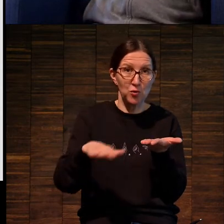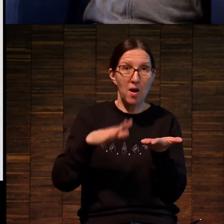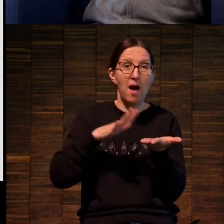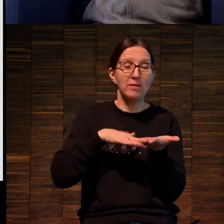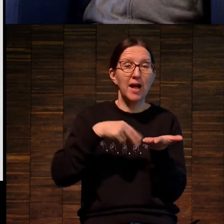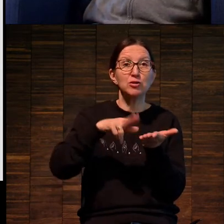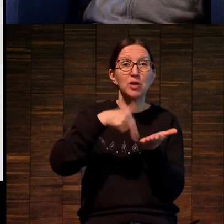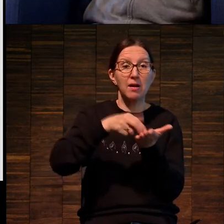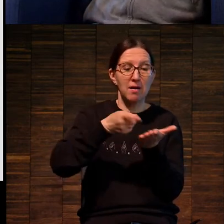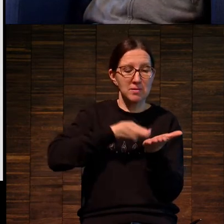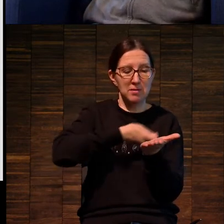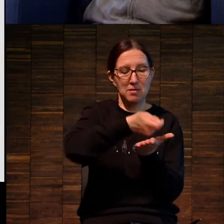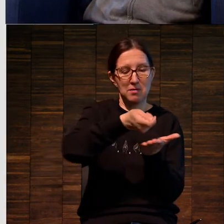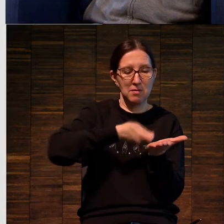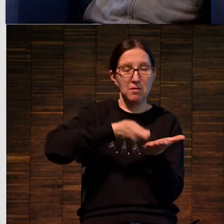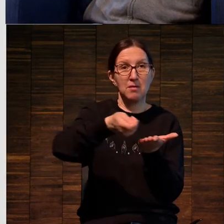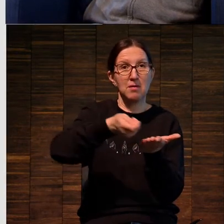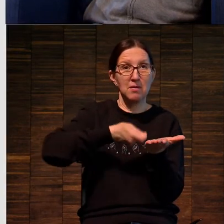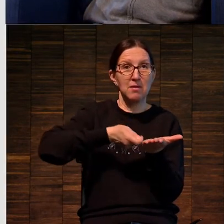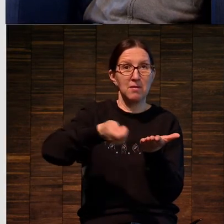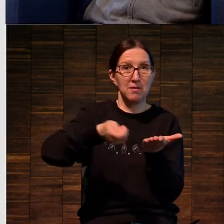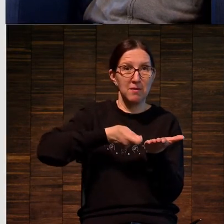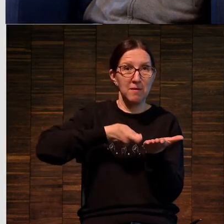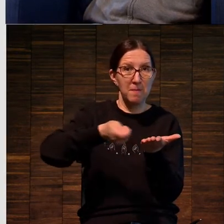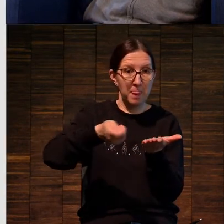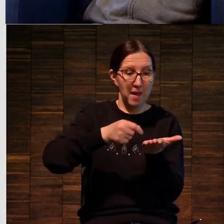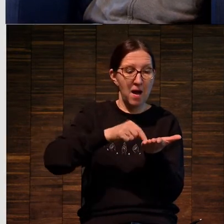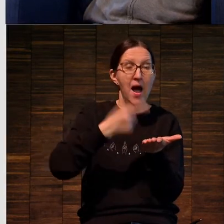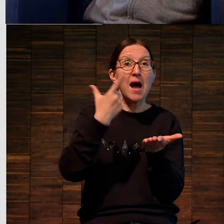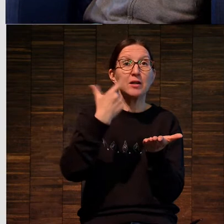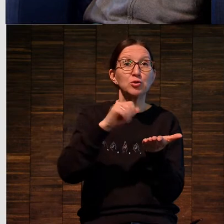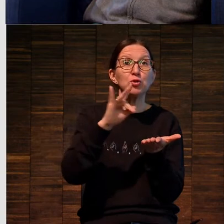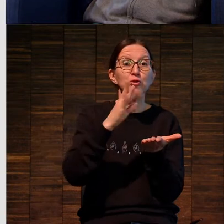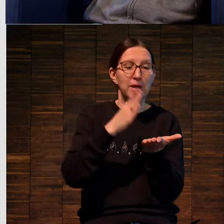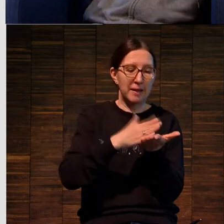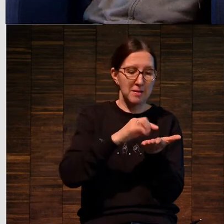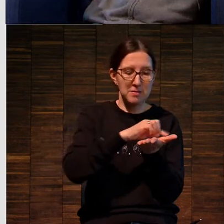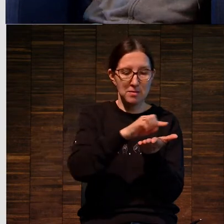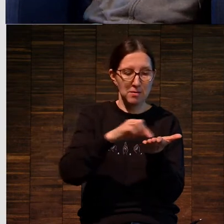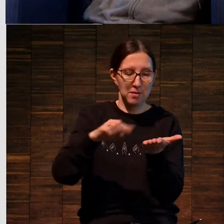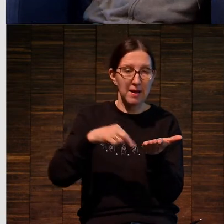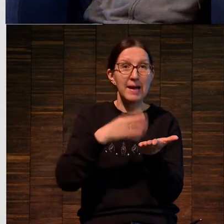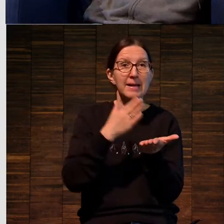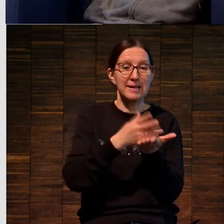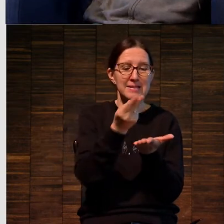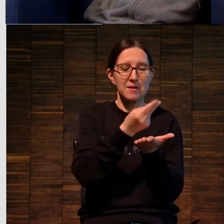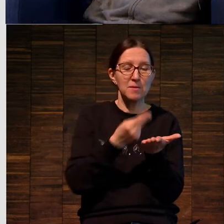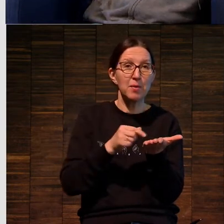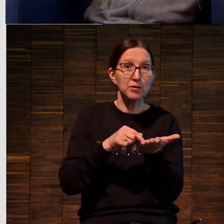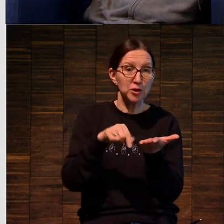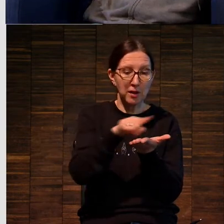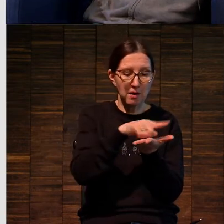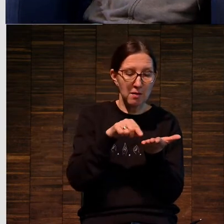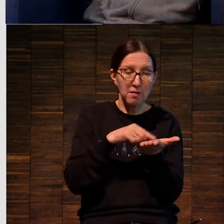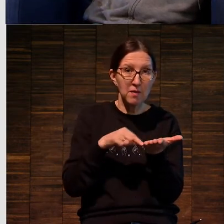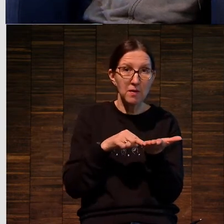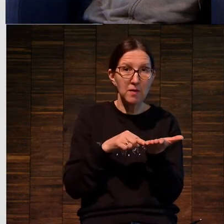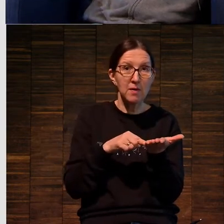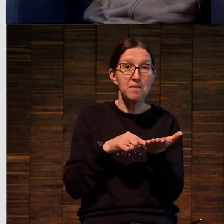она ложится туда, где есть жирное пятно, где есть изображение, созданное жирным